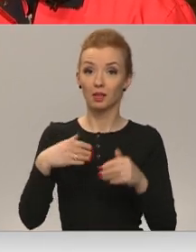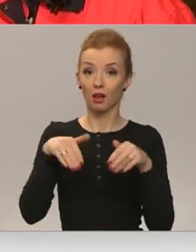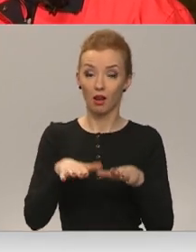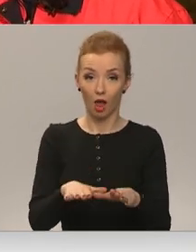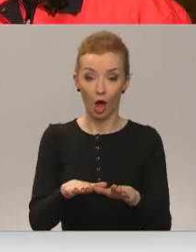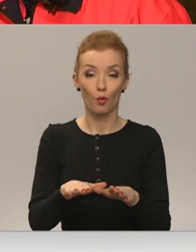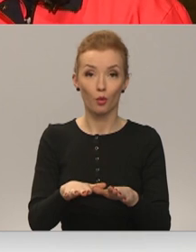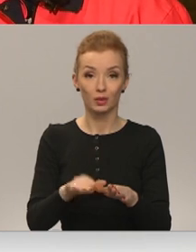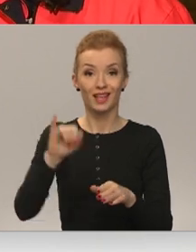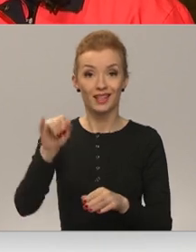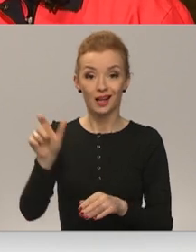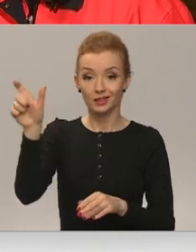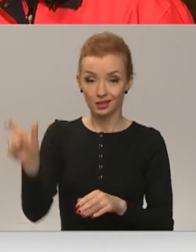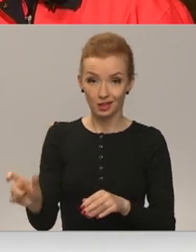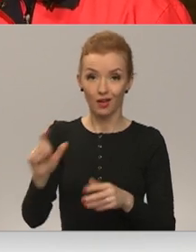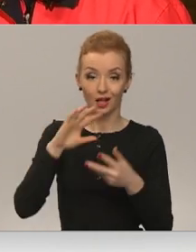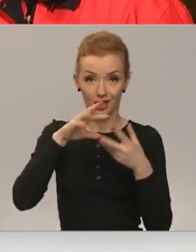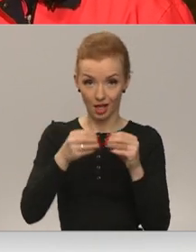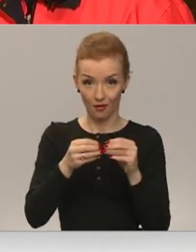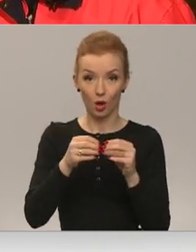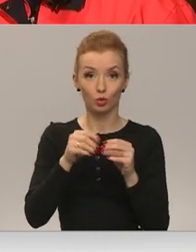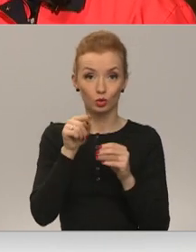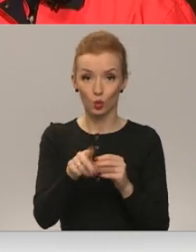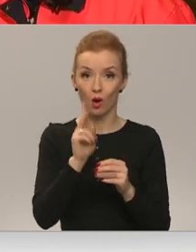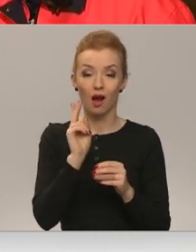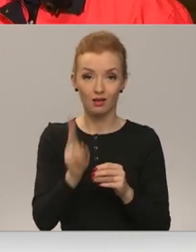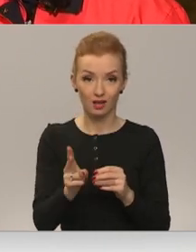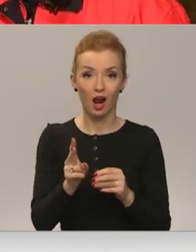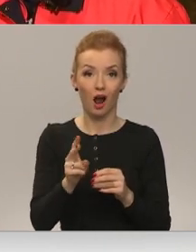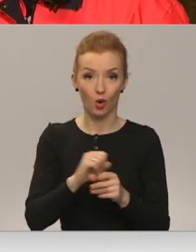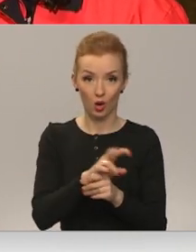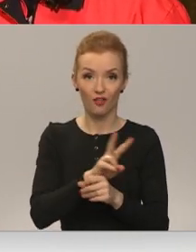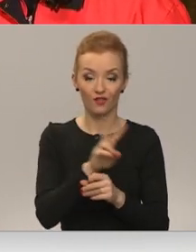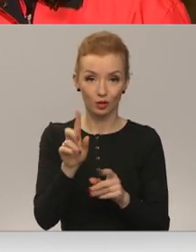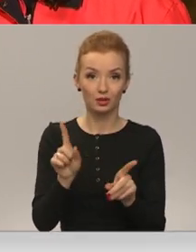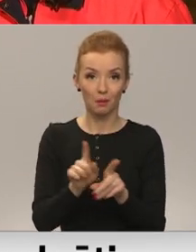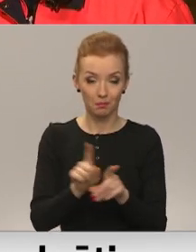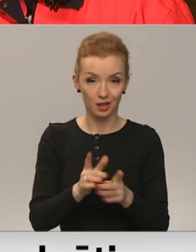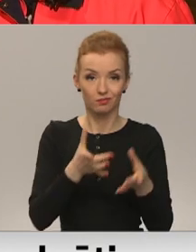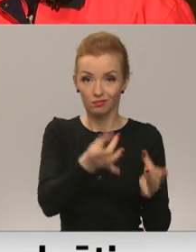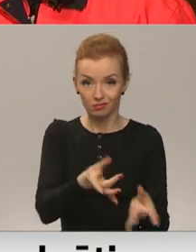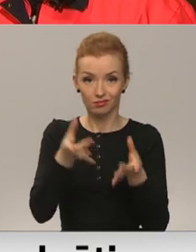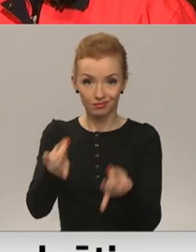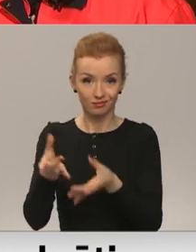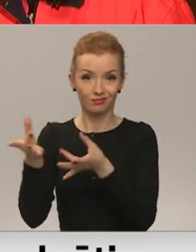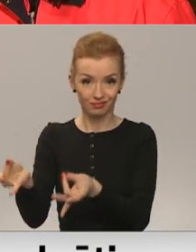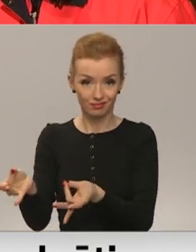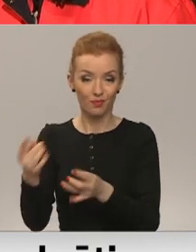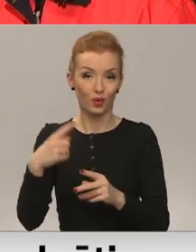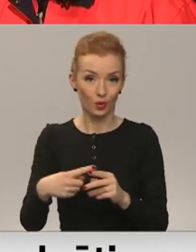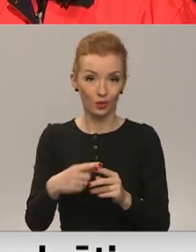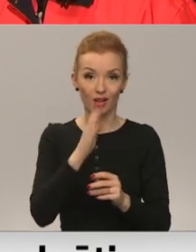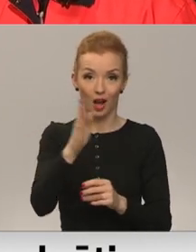to, ka vīrusu uzvedība nav atkarīga no lēmumiem, ka vīrus pārvietojās no cilvēku uz cilvēku un tikai